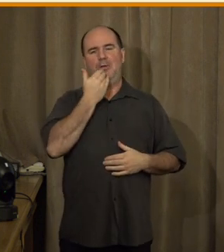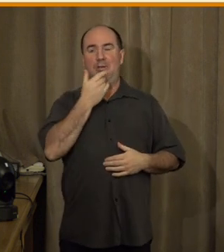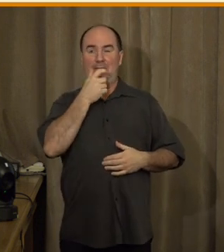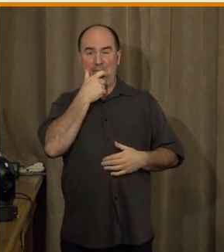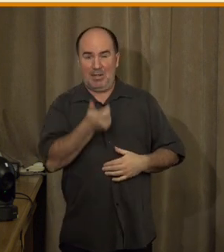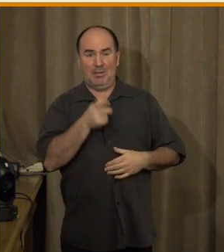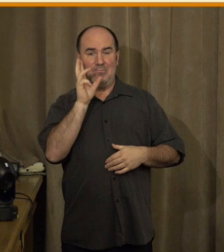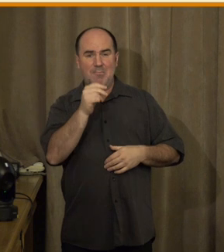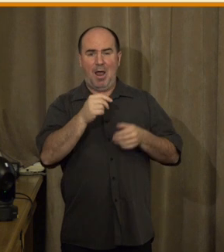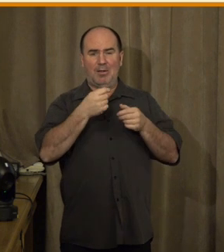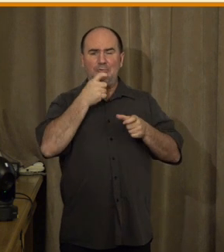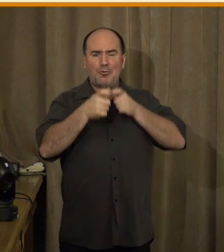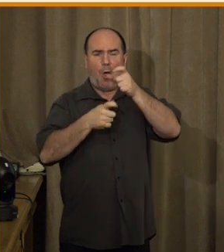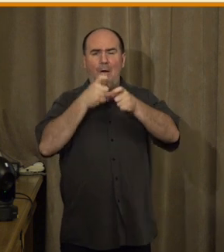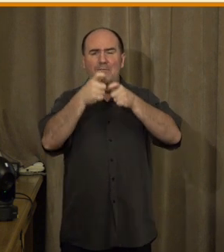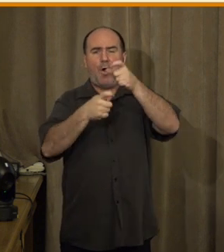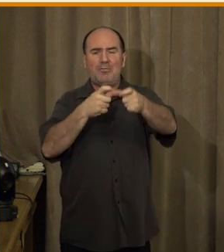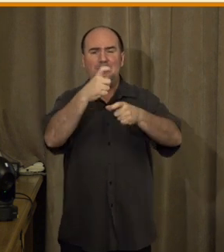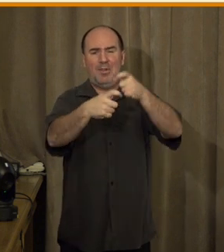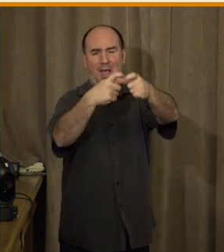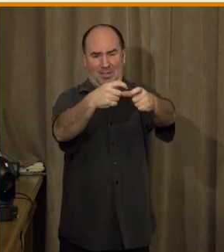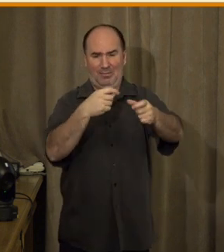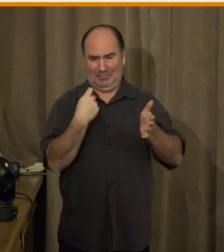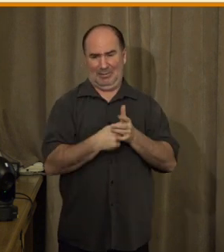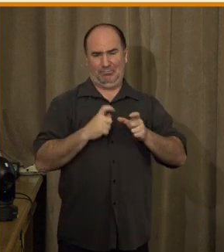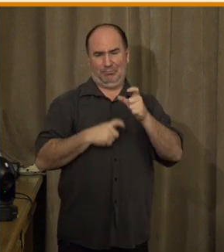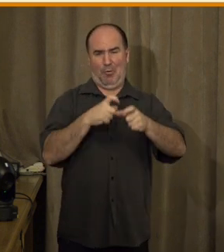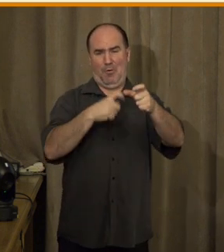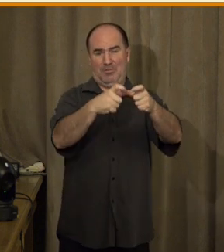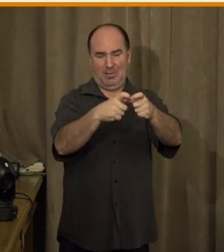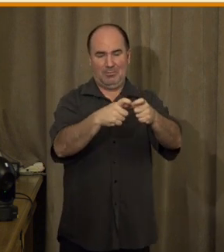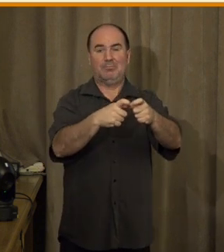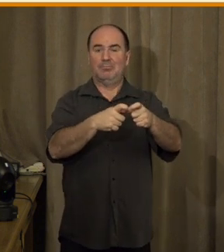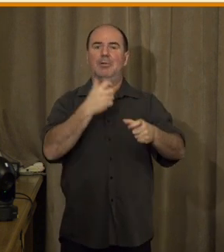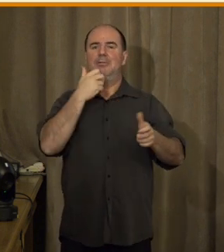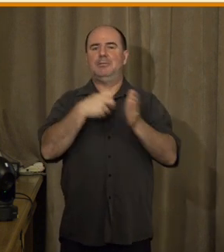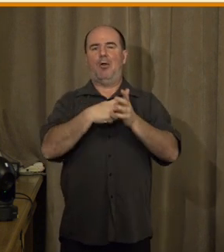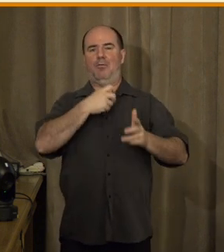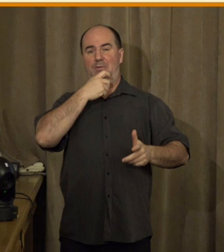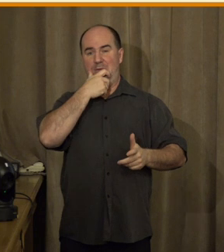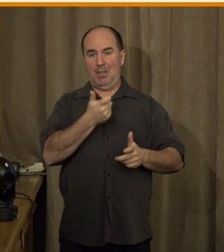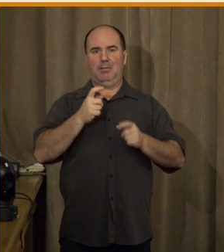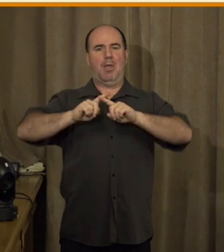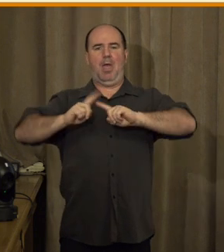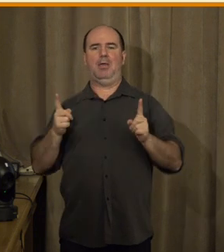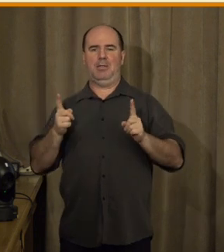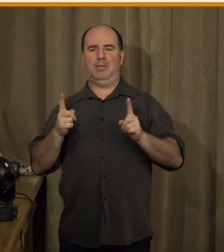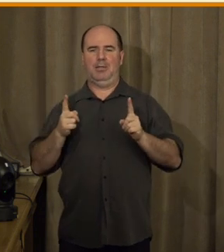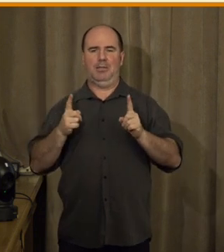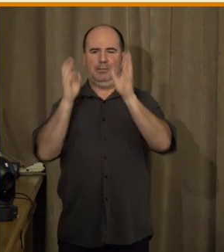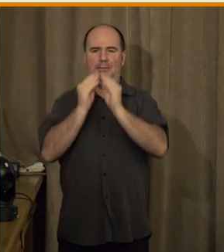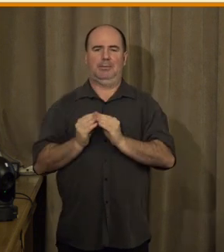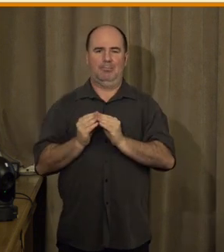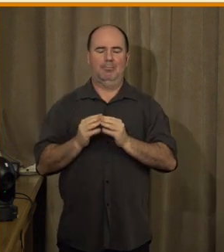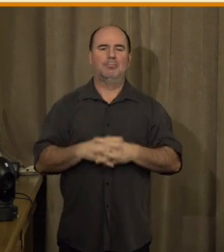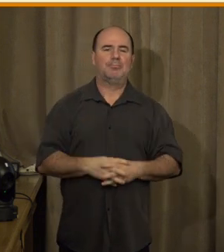jazyk a nemáte ještě navíc možnost učit se ho tou přirozenou cestou. A je to strašně důležité proto, že v konečném důsledku